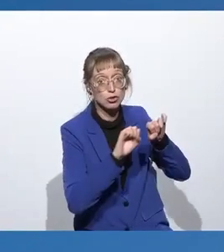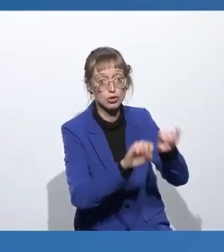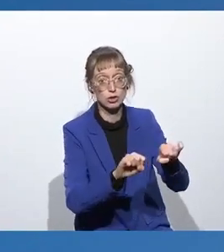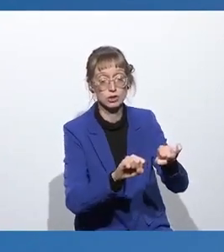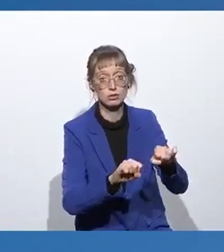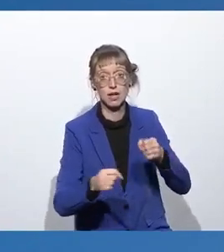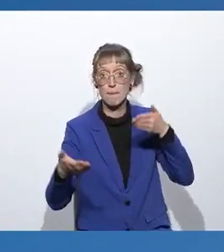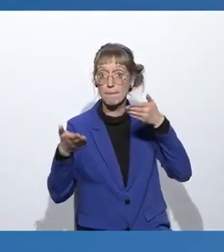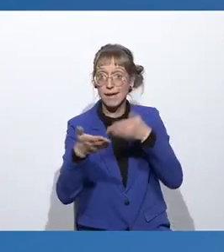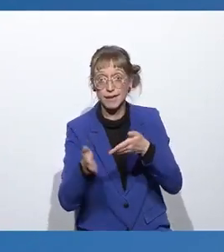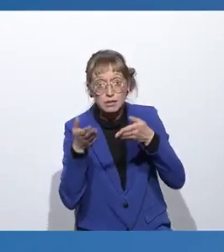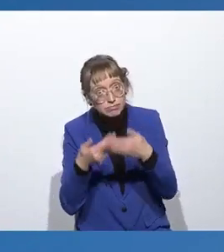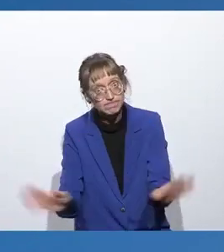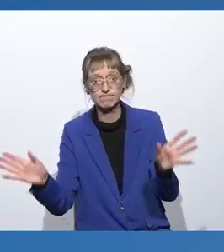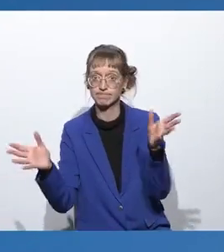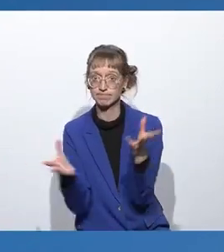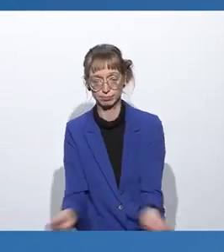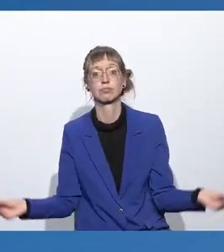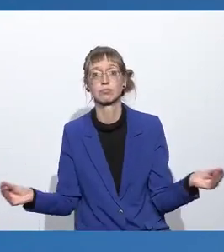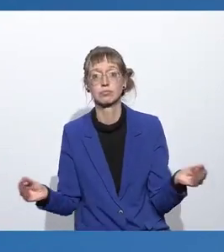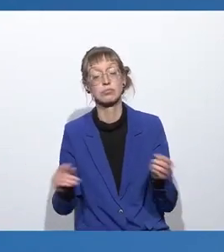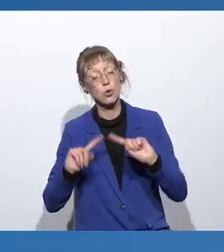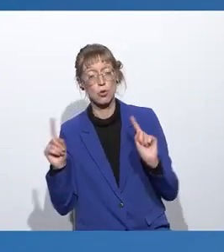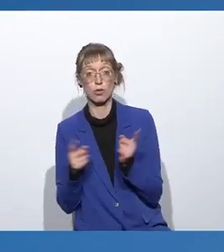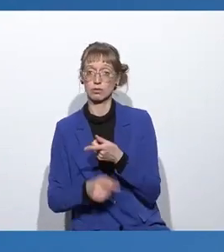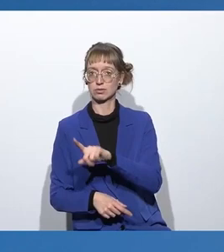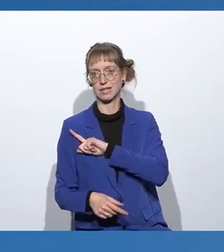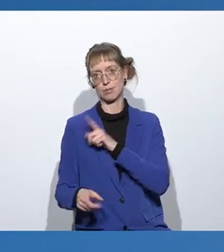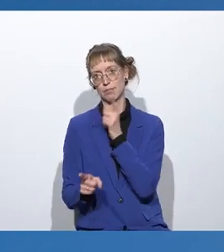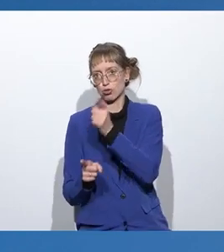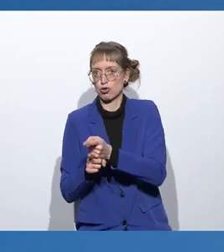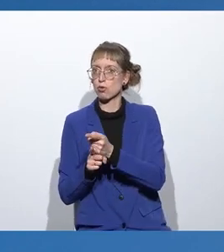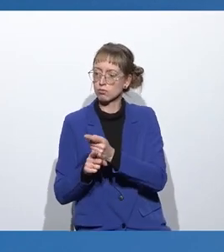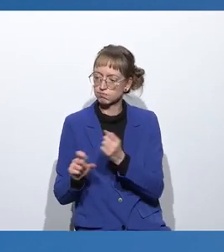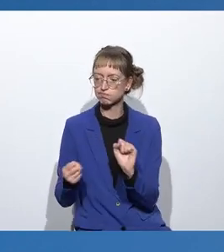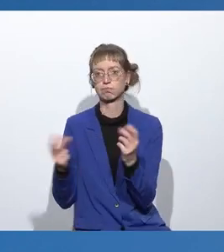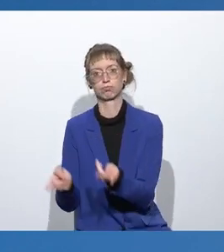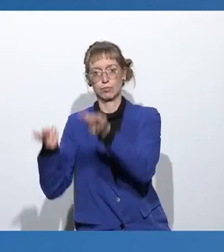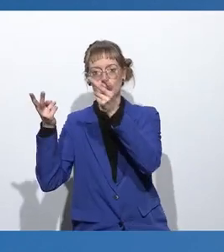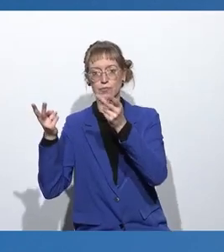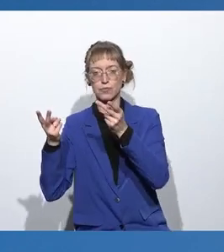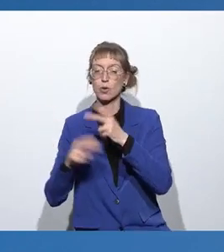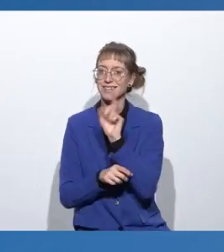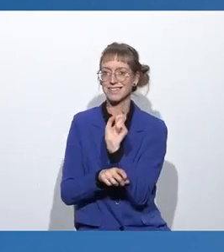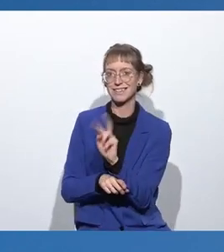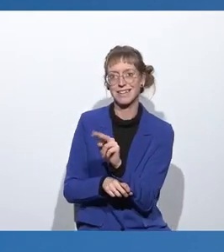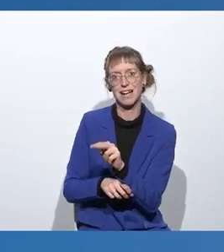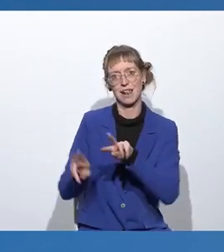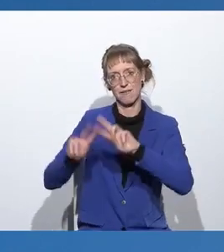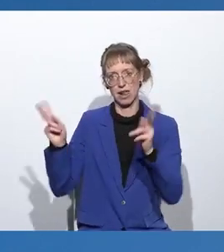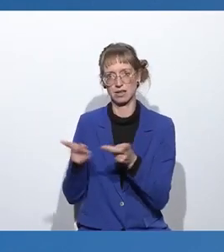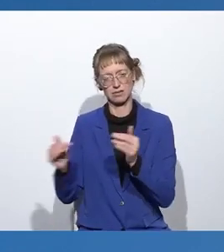Barrieren abzubauen. Selbstbestimmung zu ermöglichen. Und die digitale Welt fair zu gestalten.